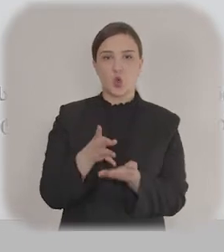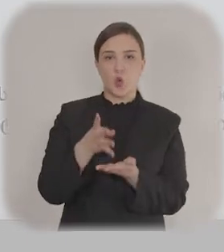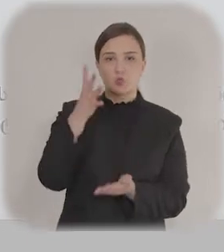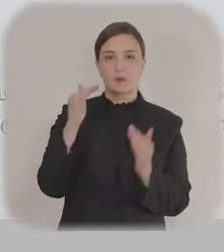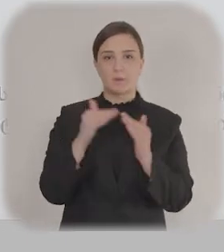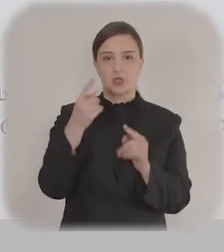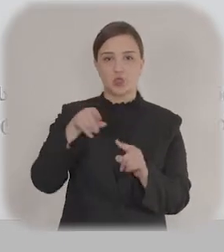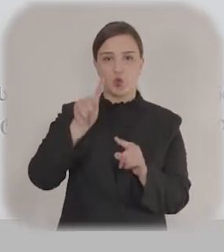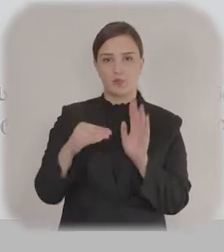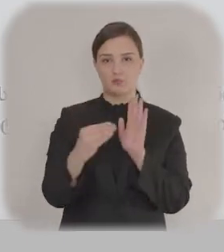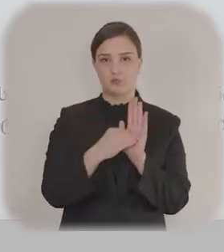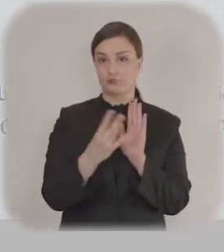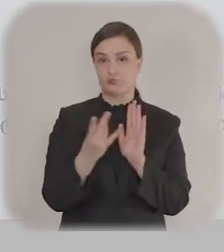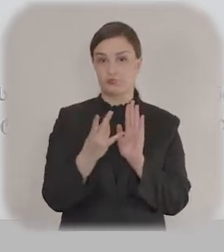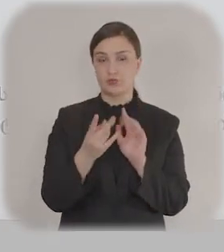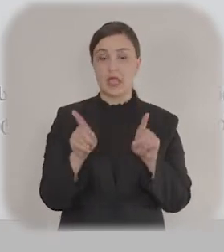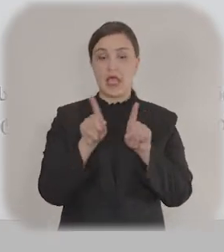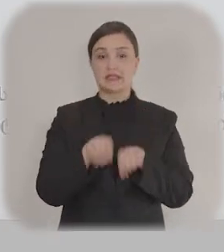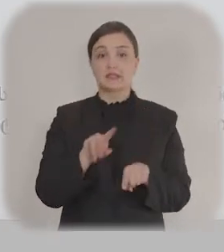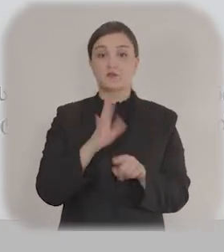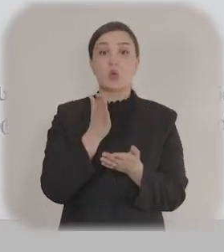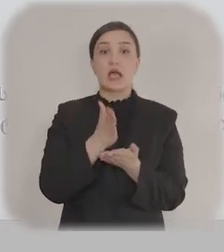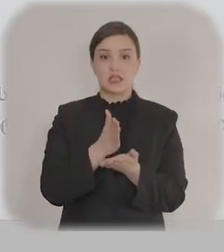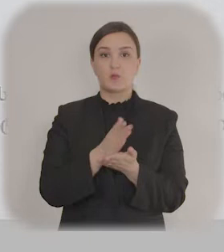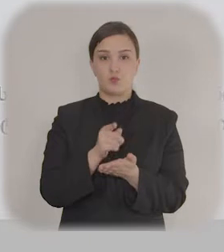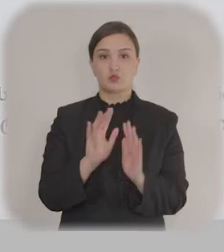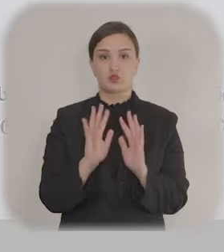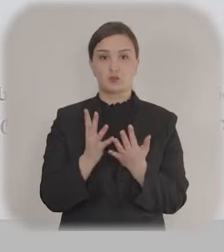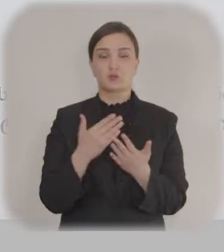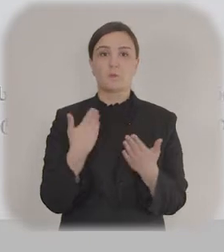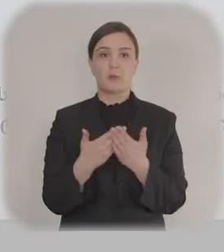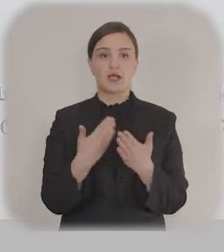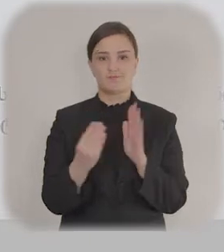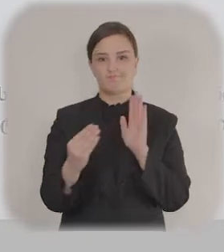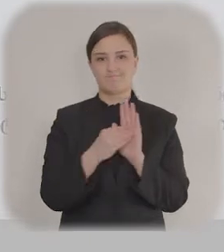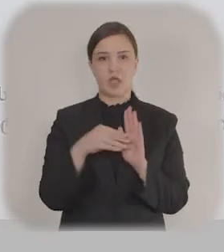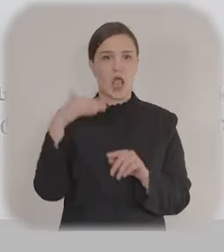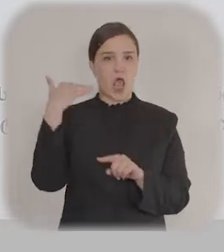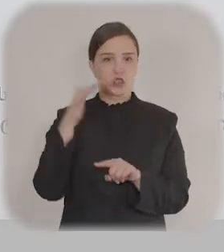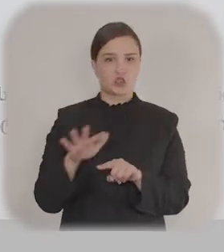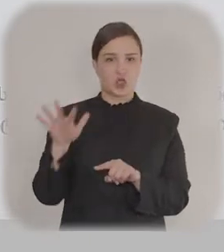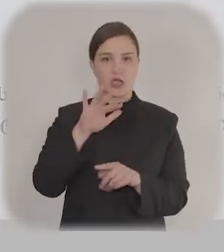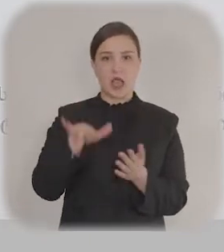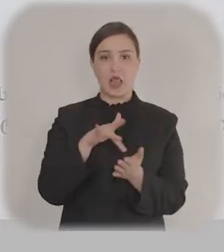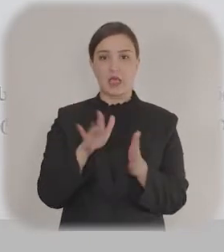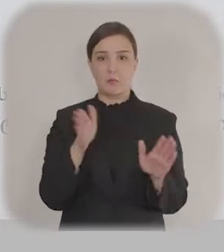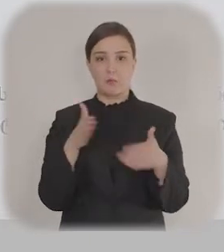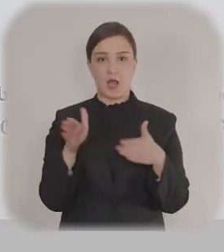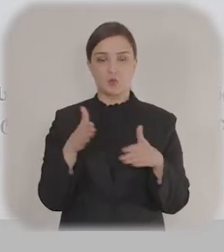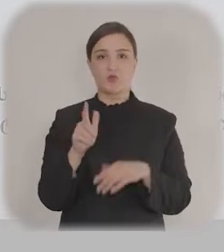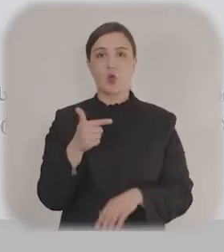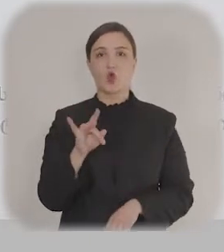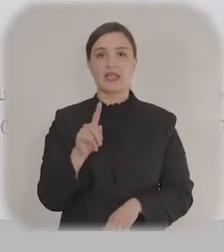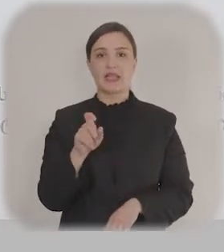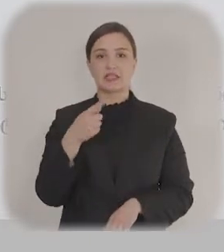Batumi şəhəri, Qorq İlacı 44, 2-ci mərtəbə, 27-ci mənziləyi göstərə bilərik. Bundan